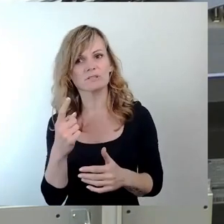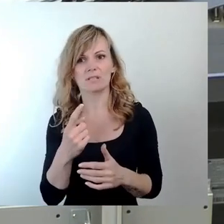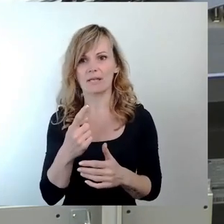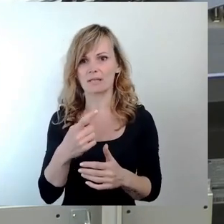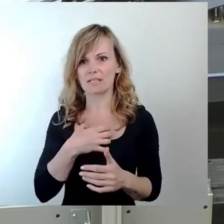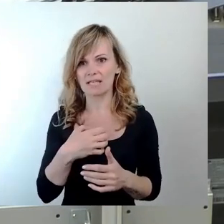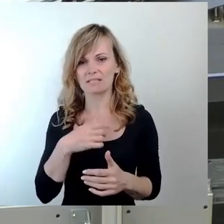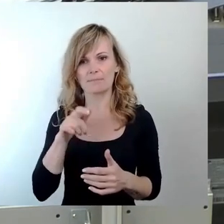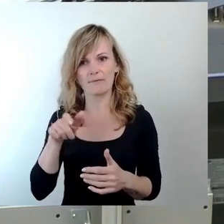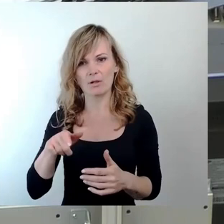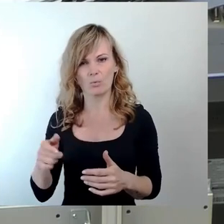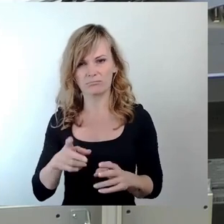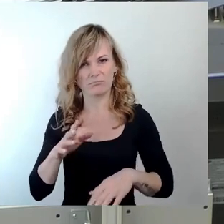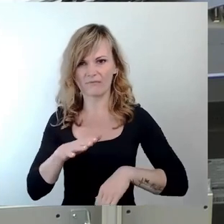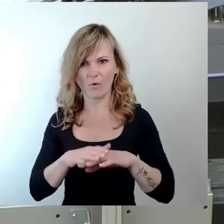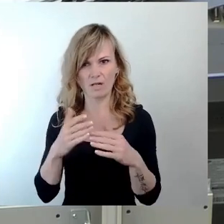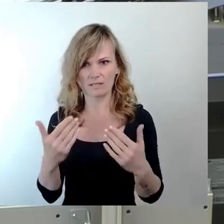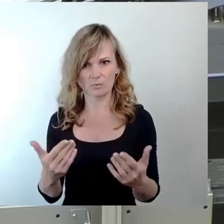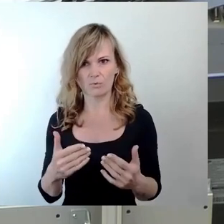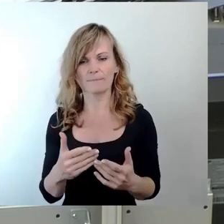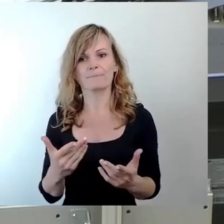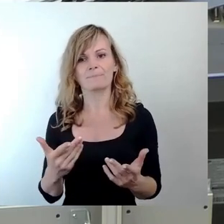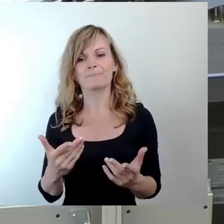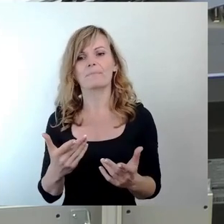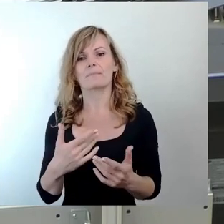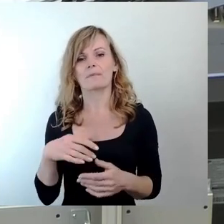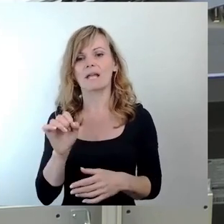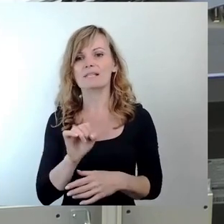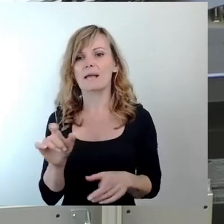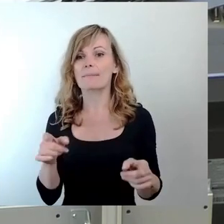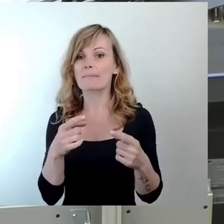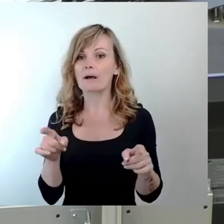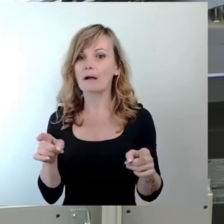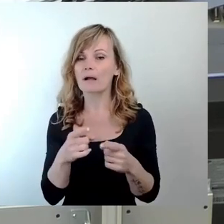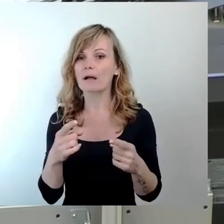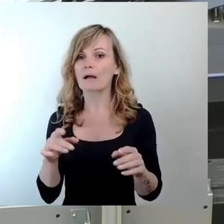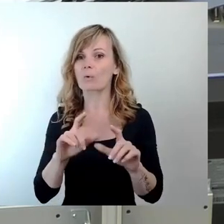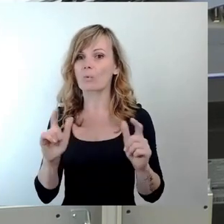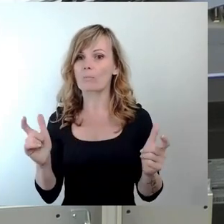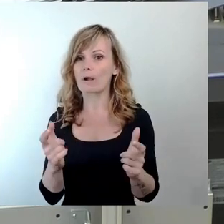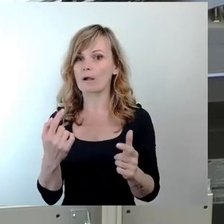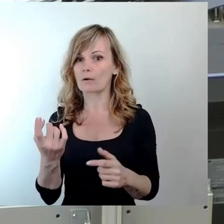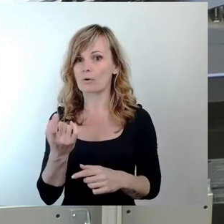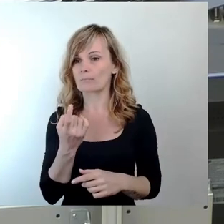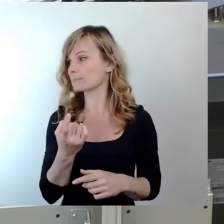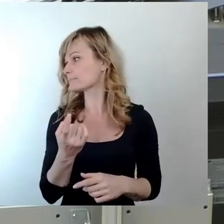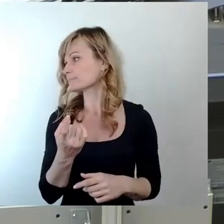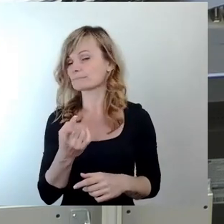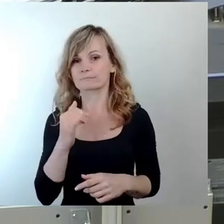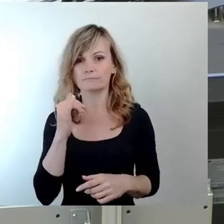verankert ist. So, und dann kam jetzt die Semperoper und hat gesagt, wenn ihr jetzt nicht Ja und Amen sagt, dann müssen wir schließen.